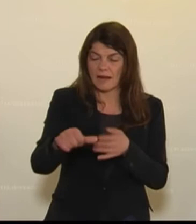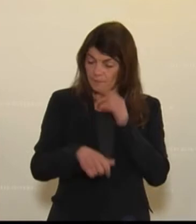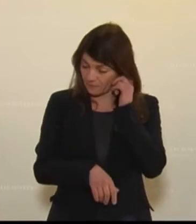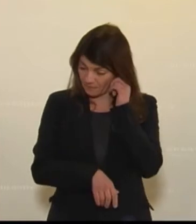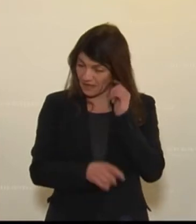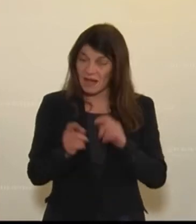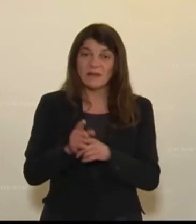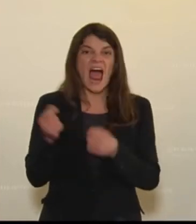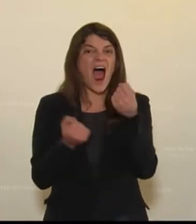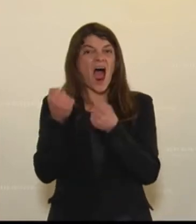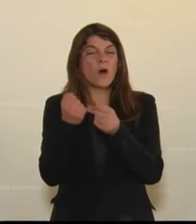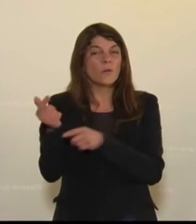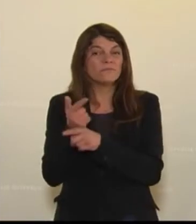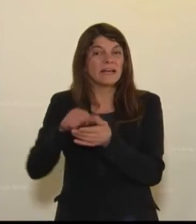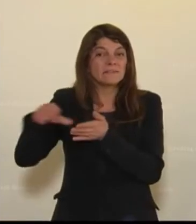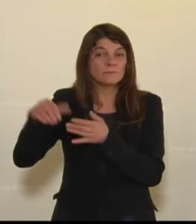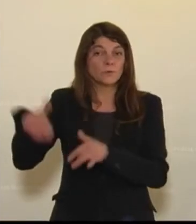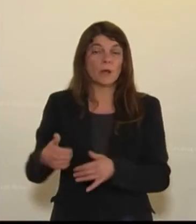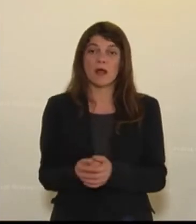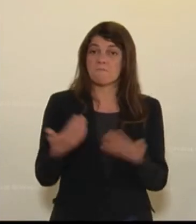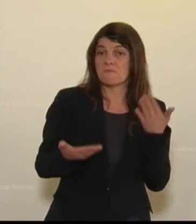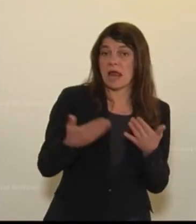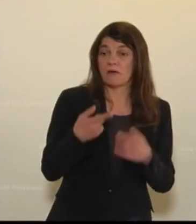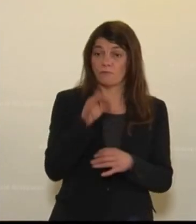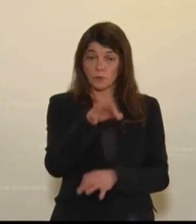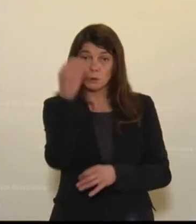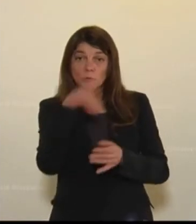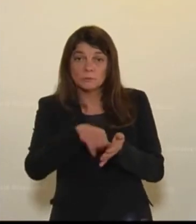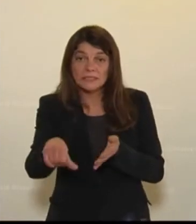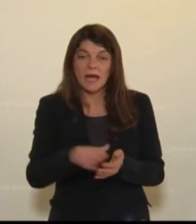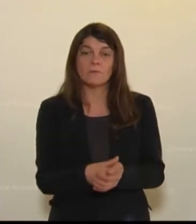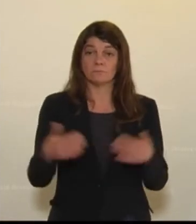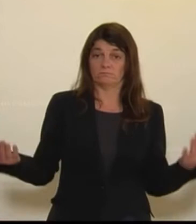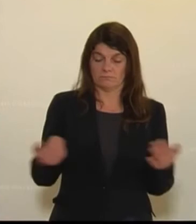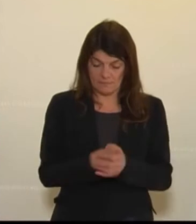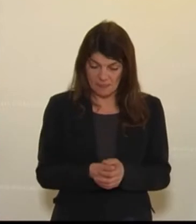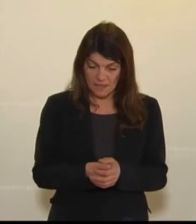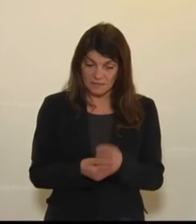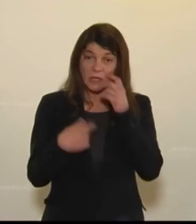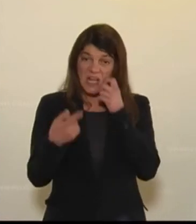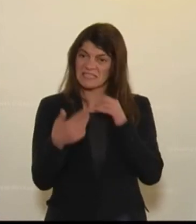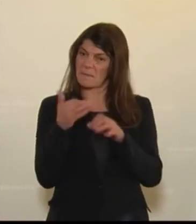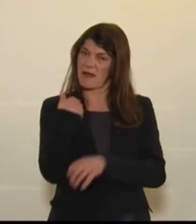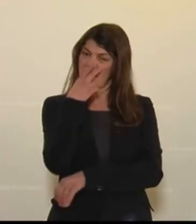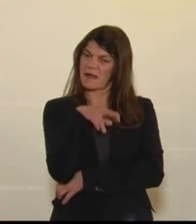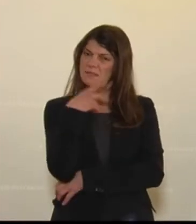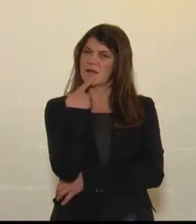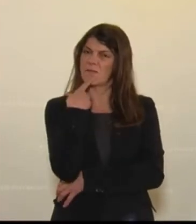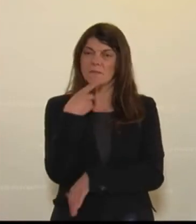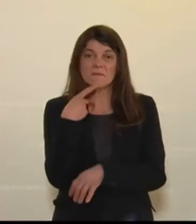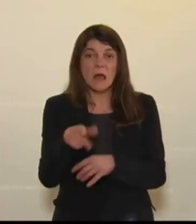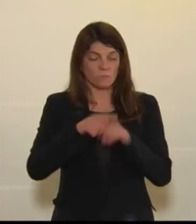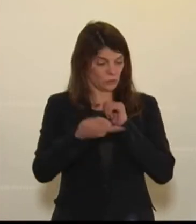die Leasingrate fürs Auto zu bezahlen, die haben vielleicht etwas für die Schule zu bezahlen. Und als ich dieses E-Mail gelesen habe und das